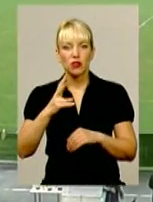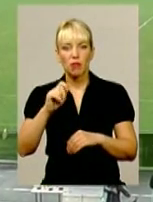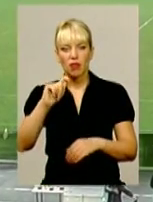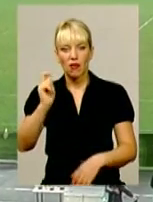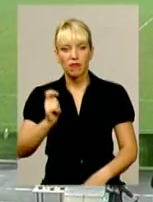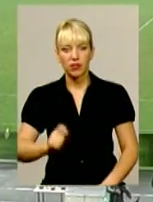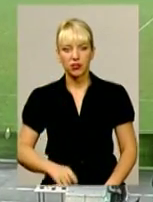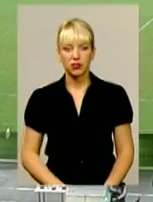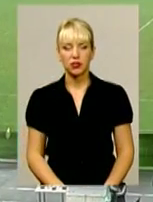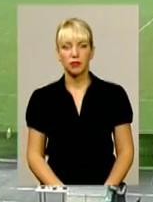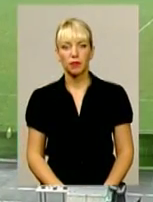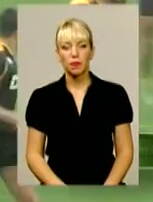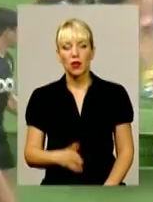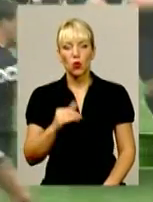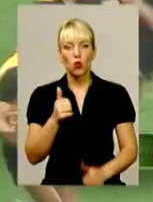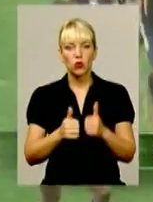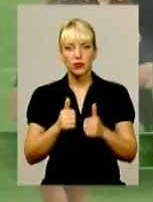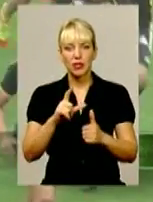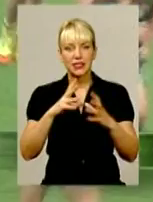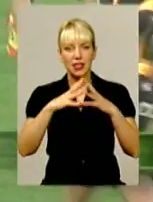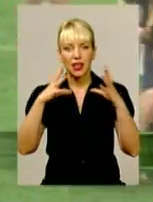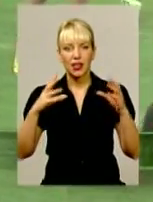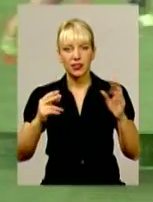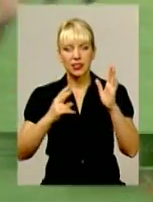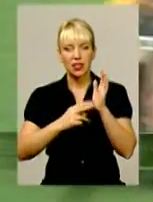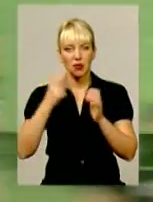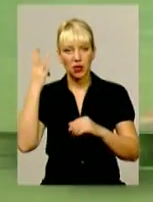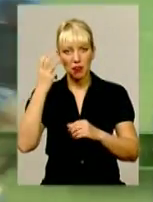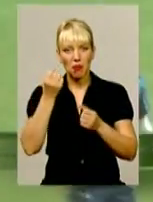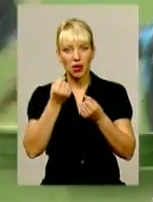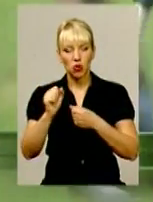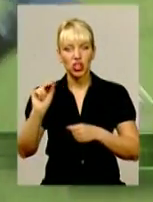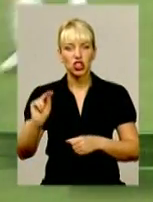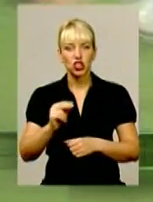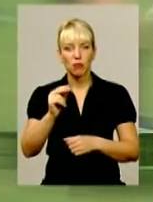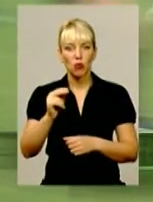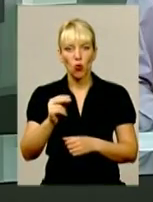Регбійний фурор. У змаганнях з регбі-7 хмельничани перемогли чемпіона України.